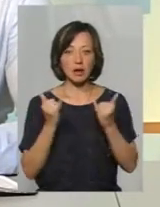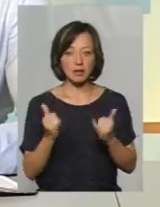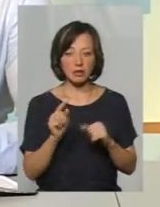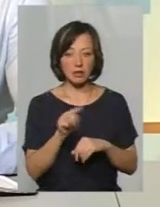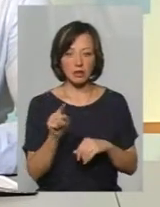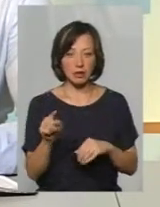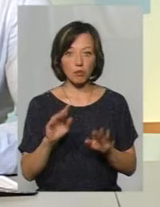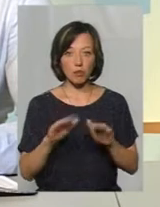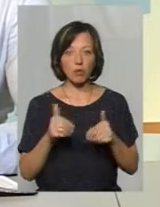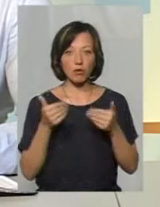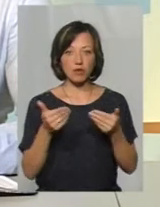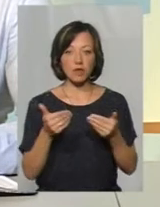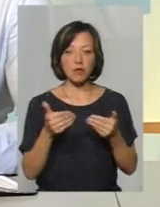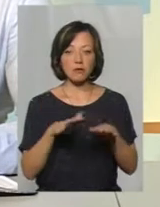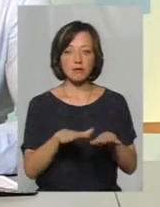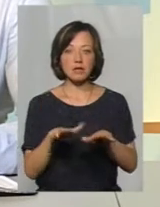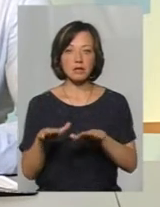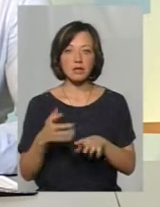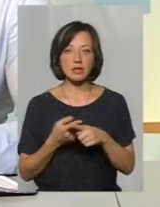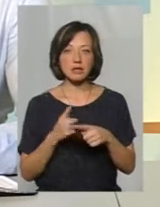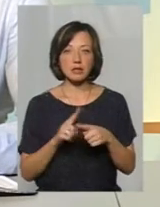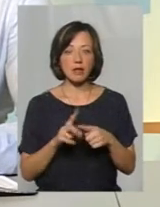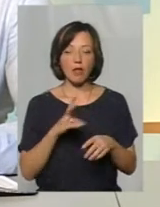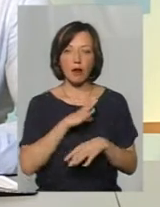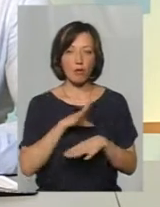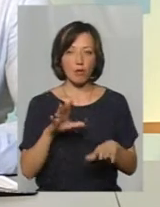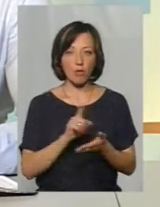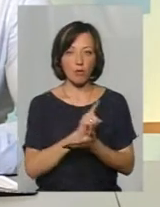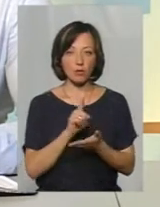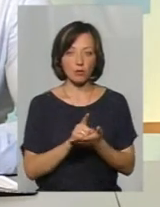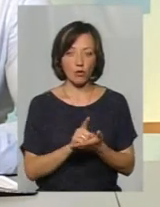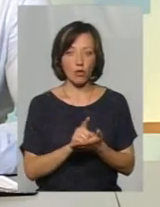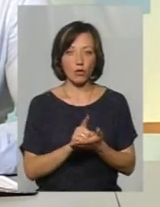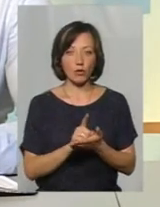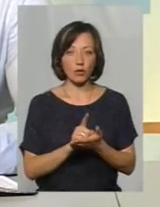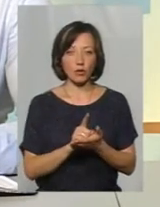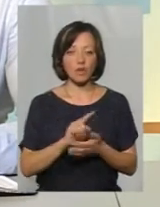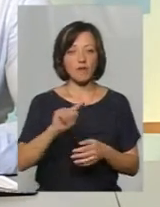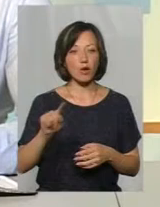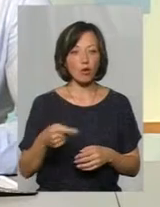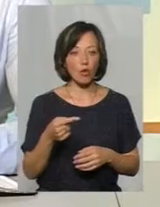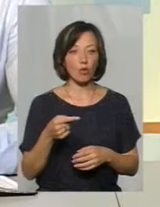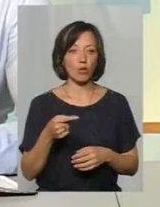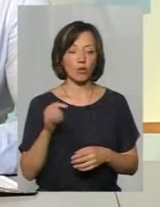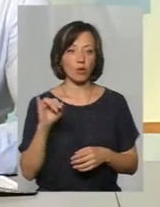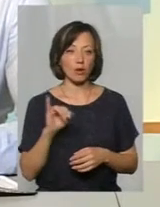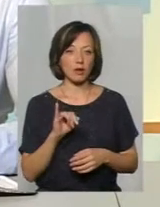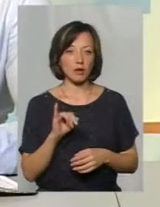пропонувалися місця, ну, хоча це не було обов'язковою вимогою, і